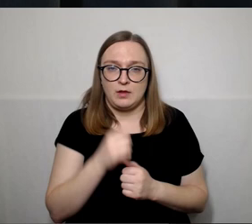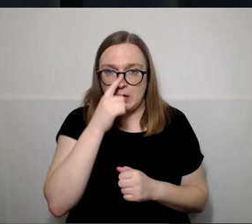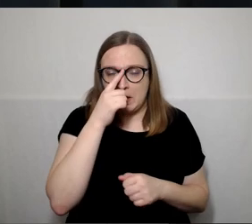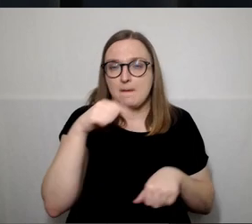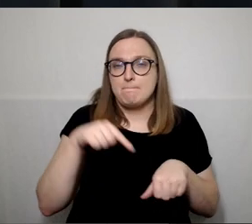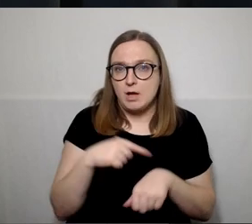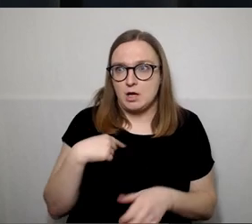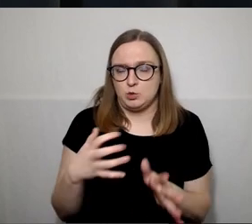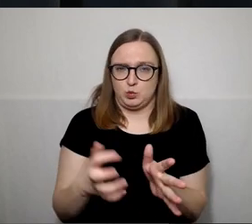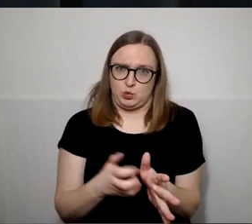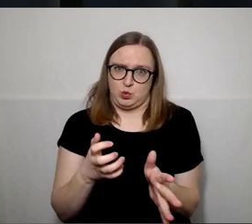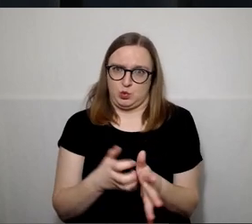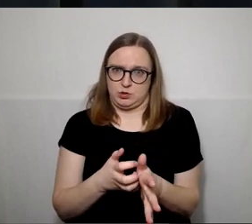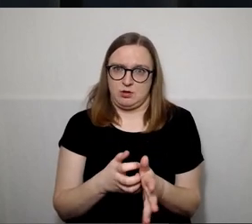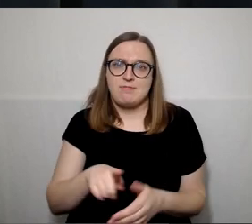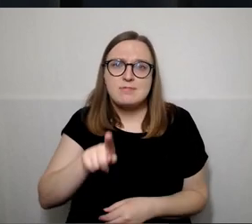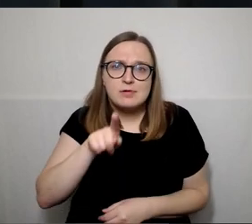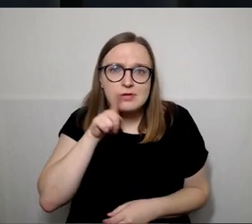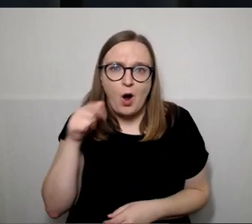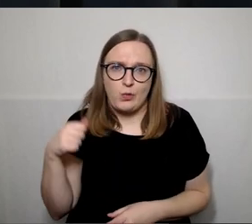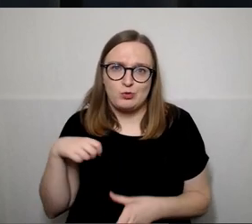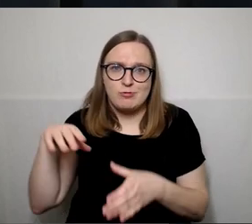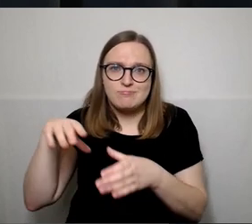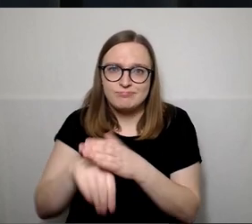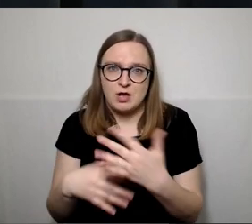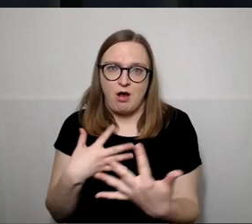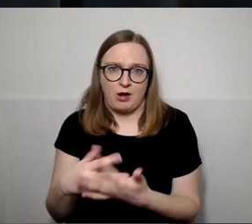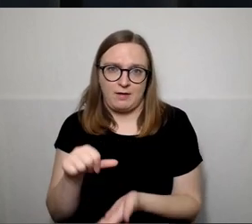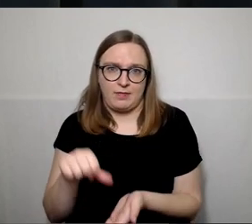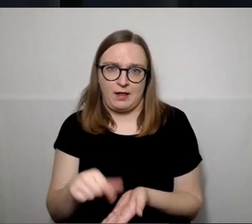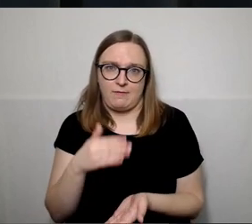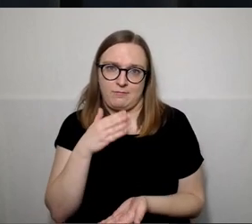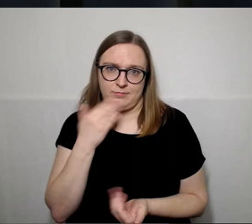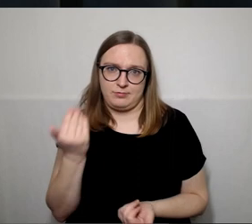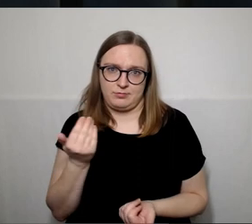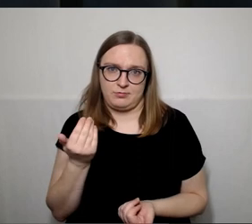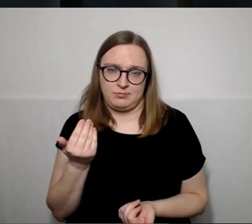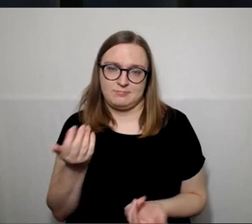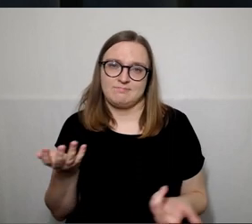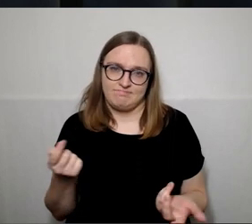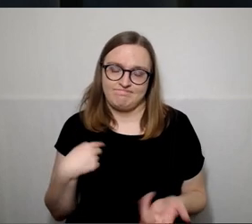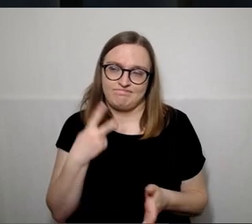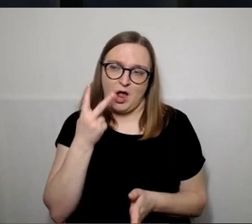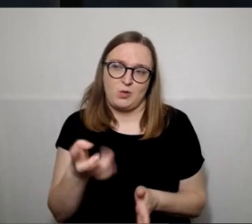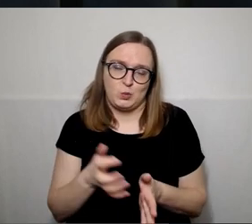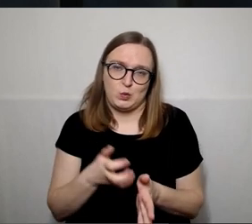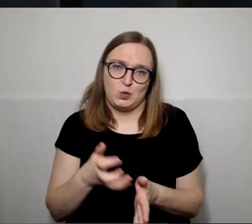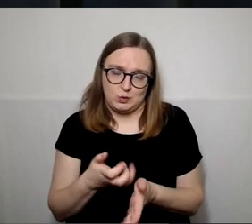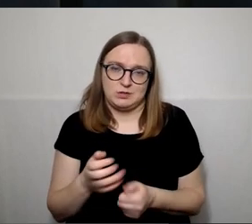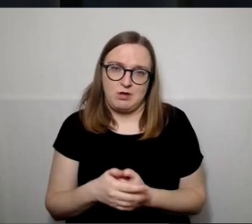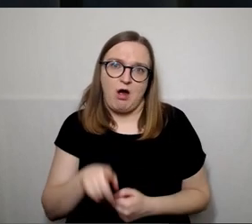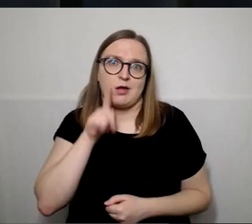labai, kad jaunoja karta nelabai aktyviai dalyvauja tose bendruomenėse.